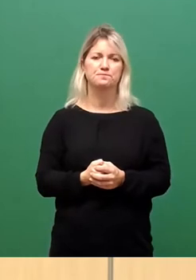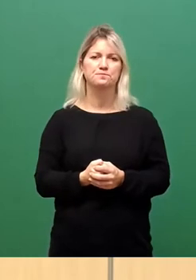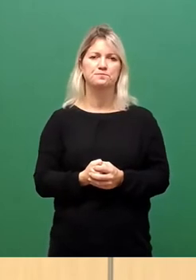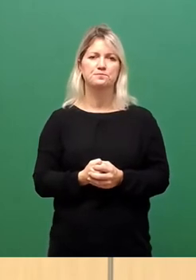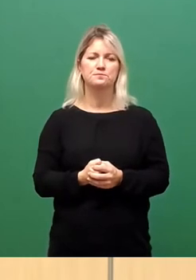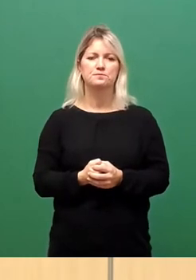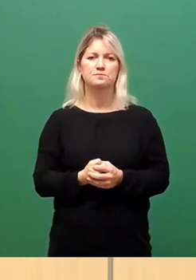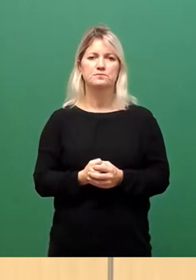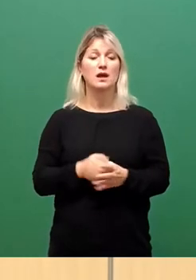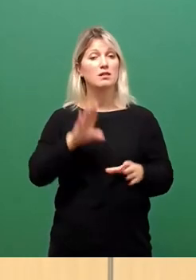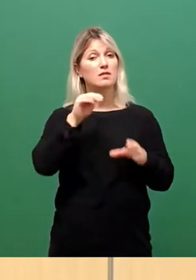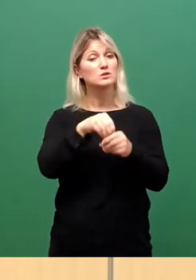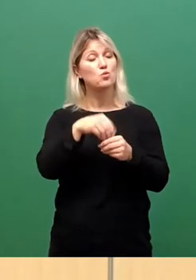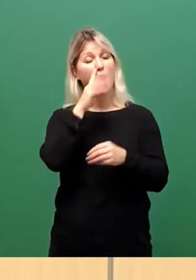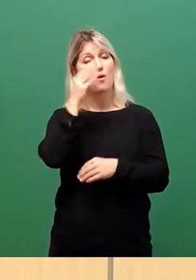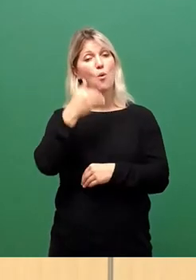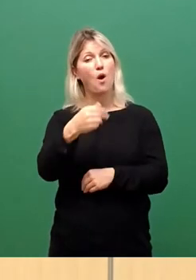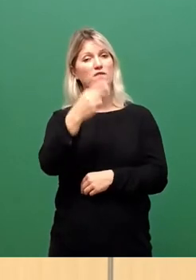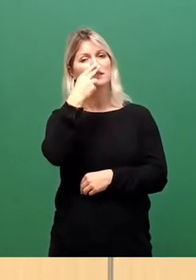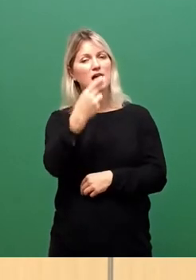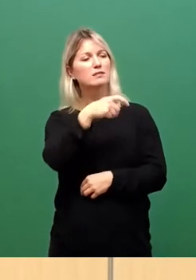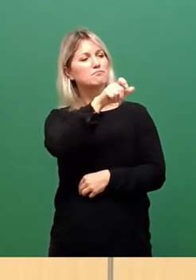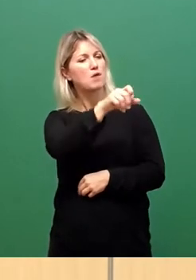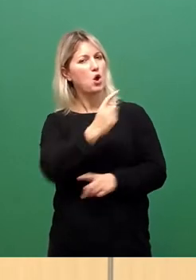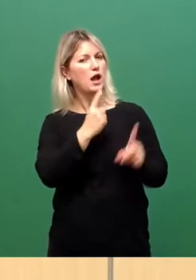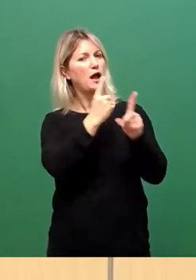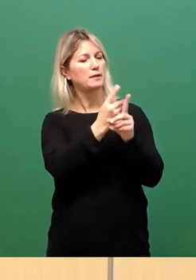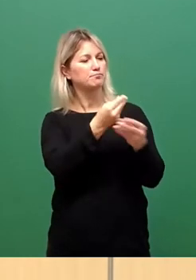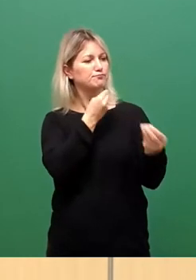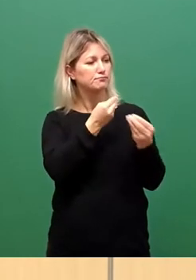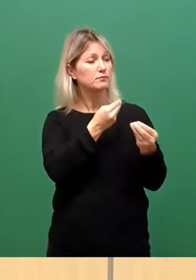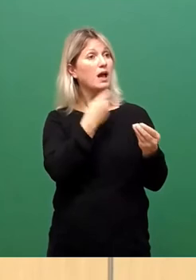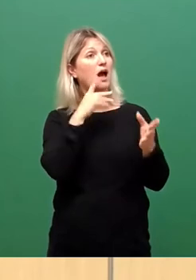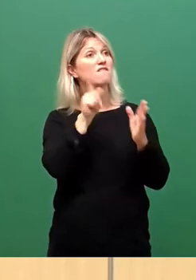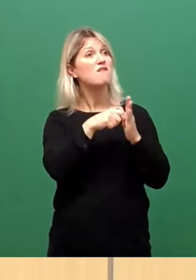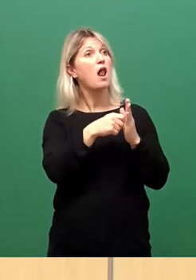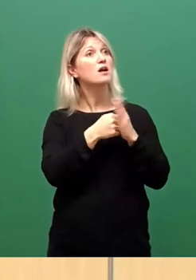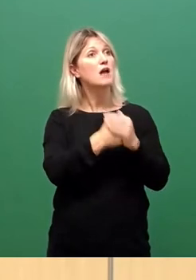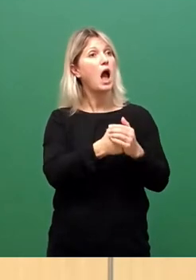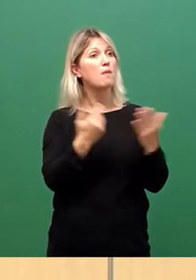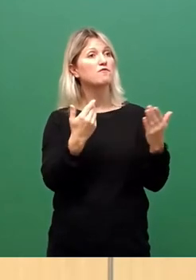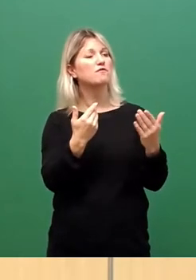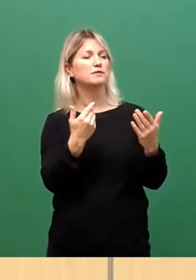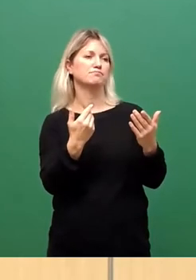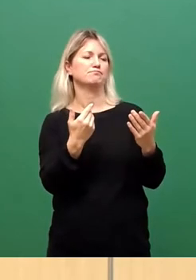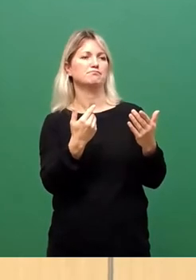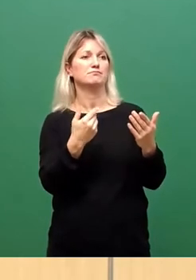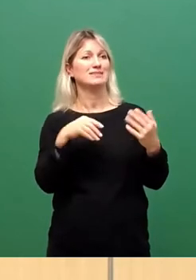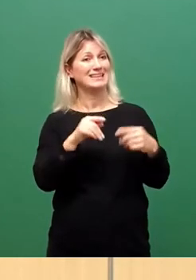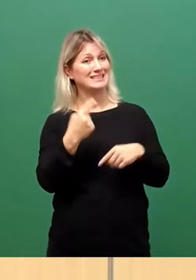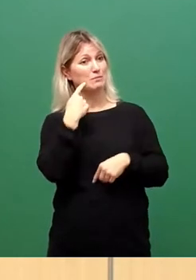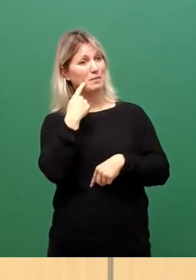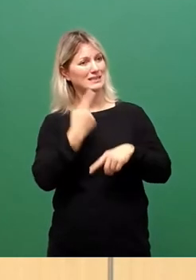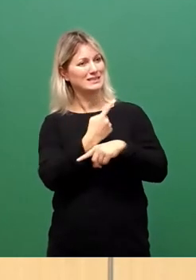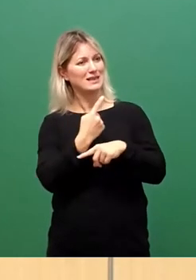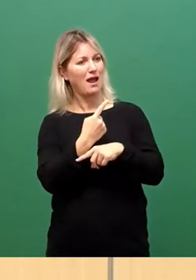zu beobachten im Gespräch mit Bürgerinnen und Bürgern, dass Wahlkämpfe jetzt nicht unbedingt als die komfortabelste Zeit erlebt werden. Man erlebt das durchaus auch